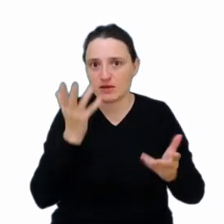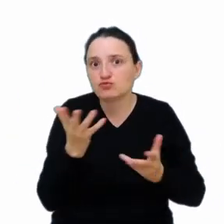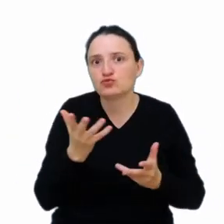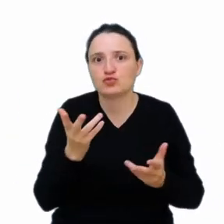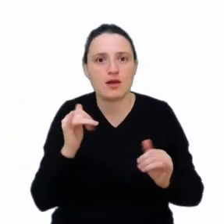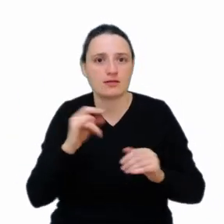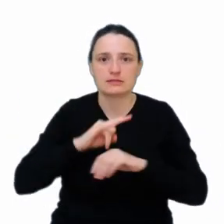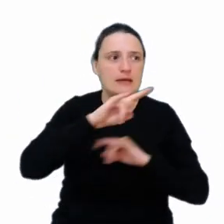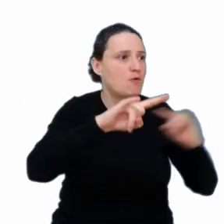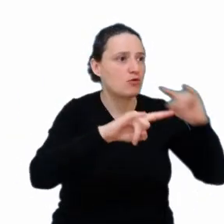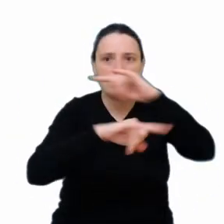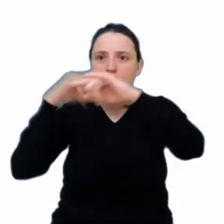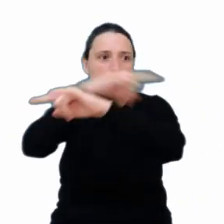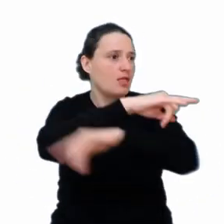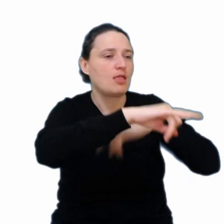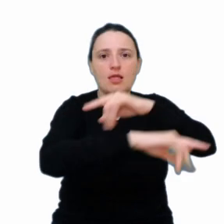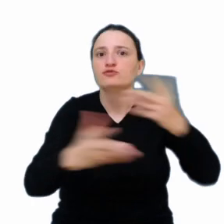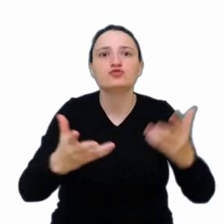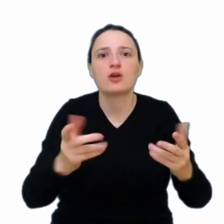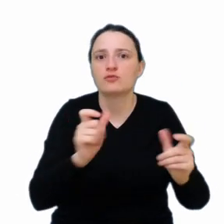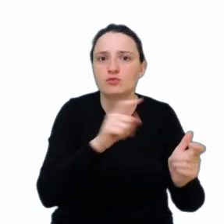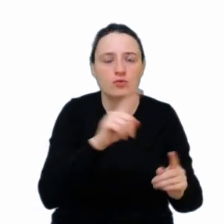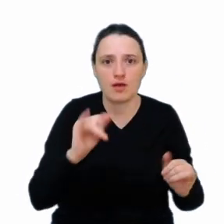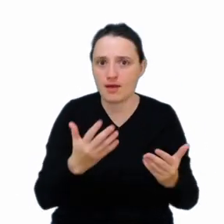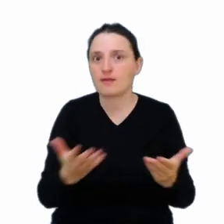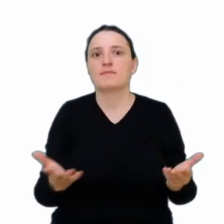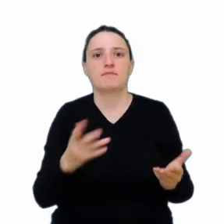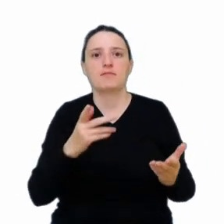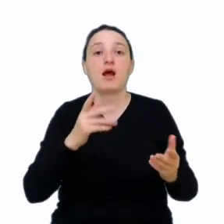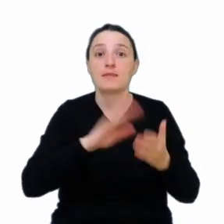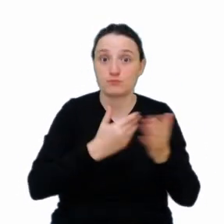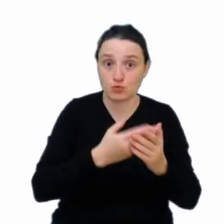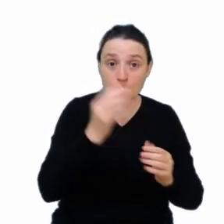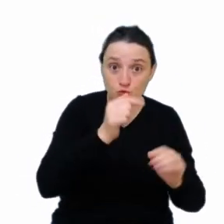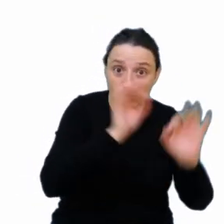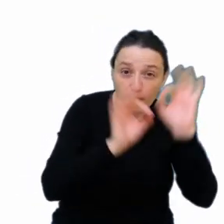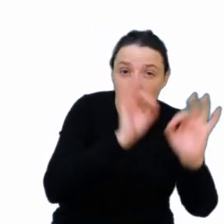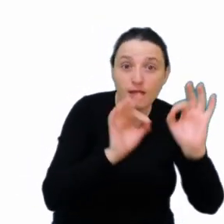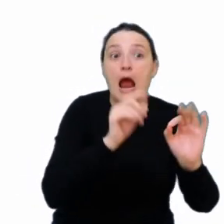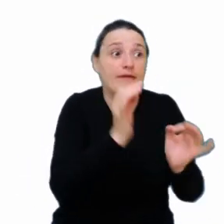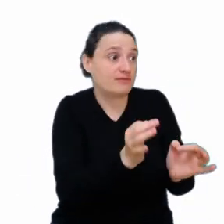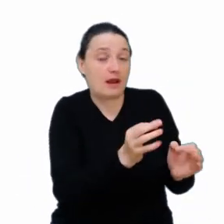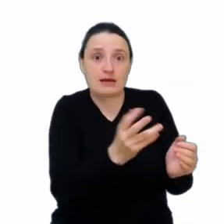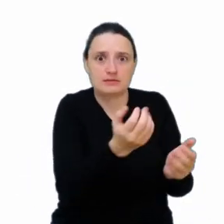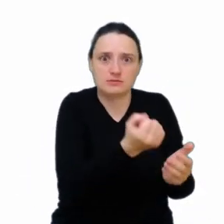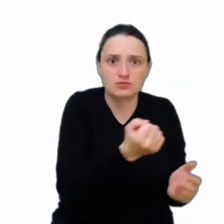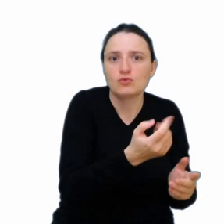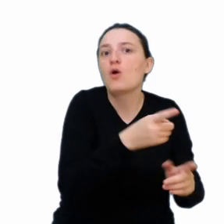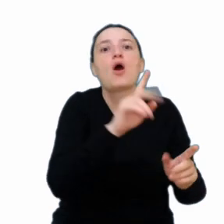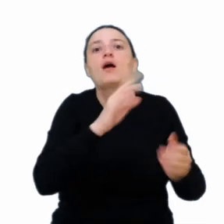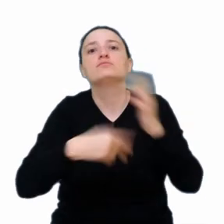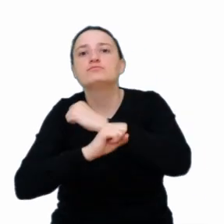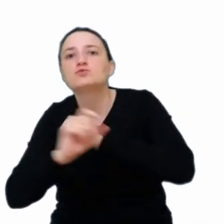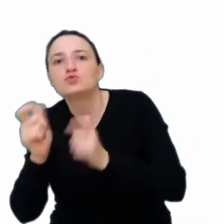samolot, kiedy on musi iść na jakiś serwis. Jeżeli będzie nieczynny, to jak teraz sobie to poradzić? Czyli są dziesiątki danych znowu,